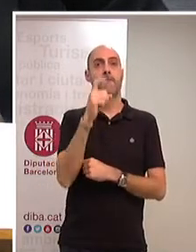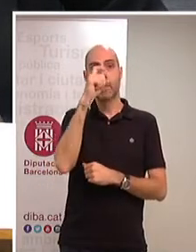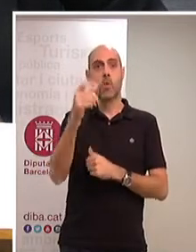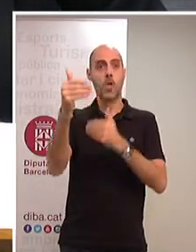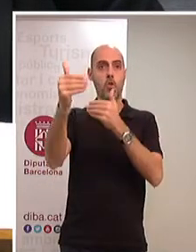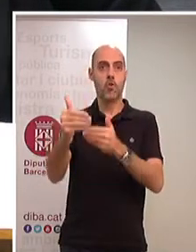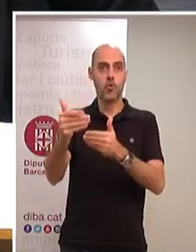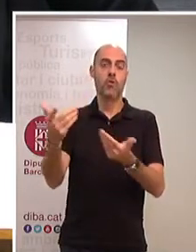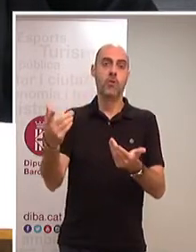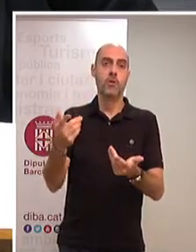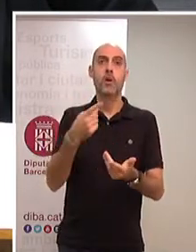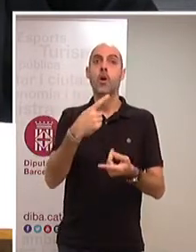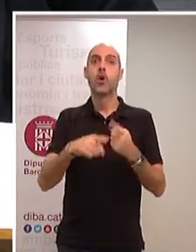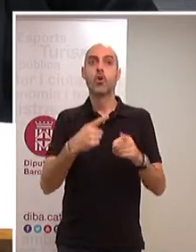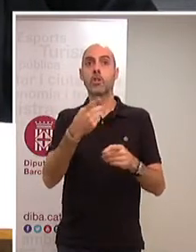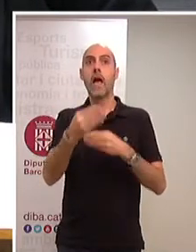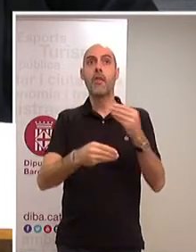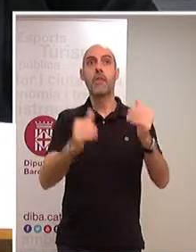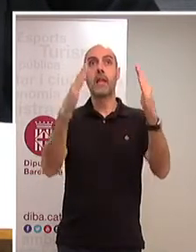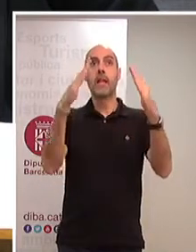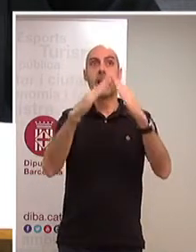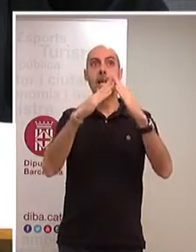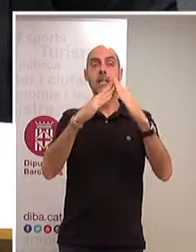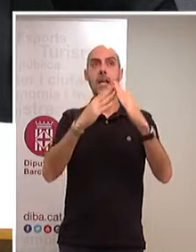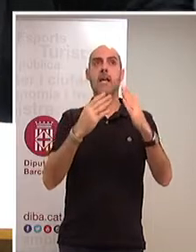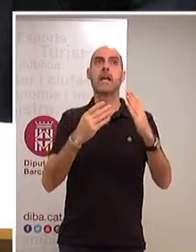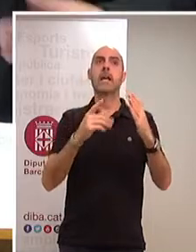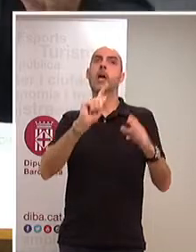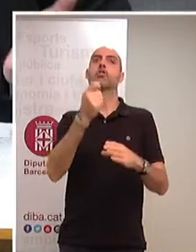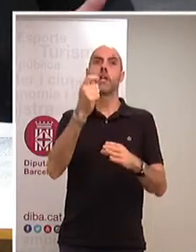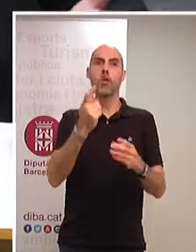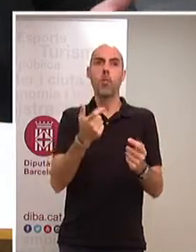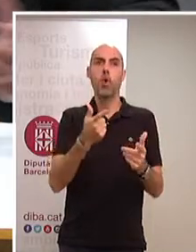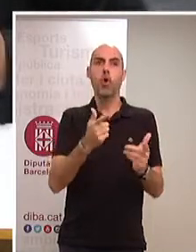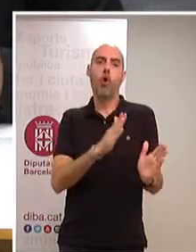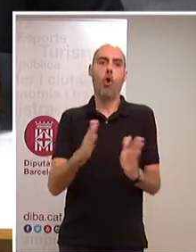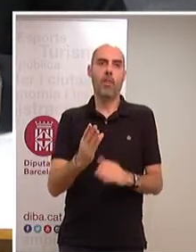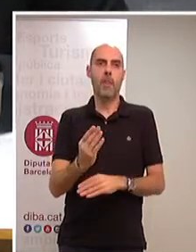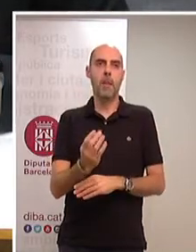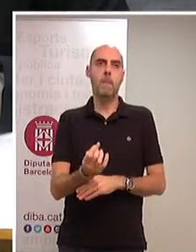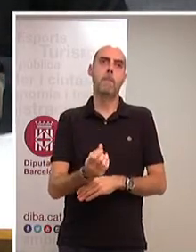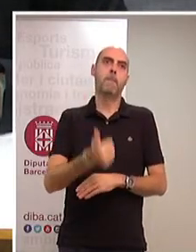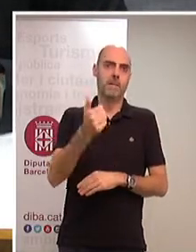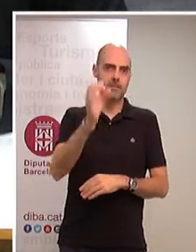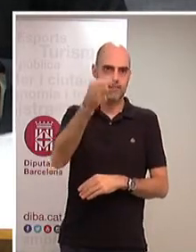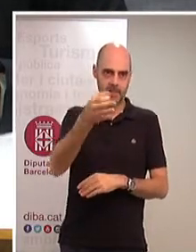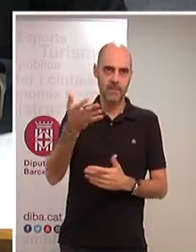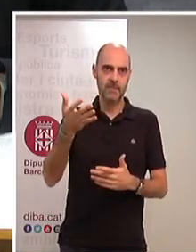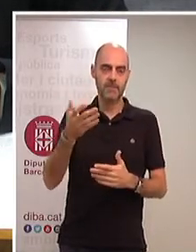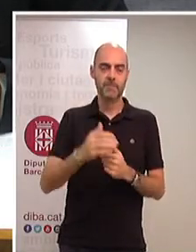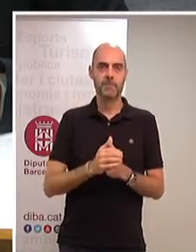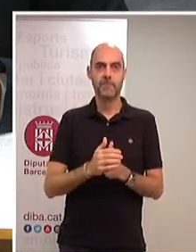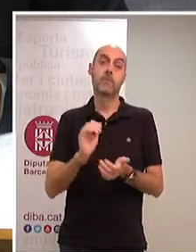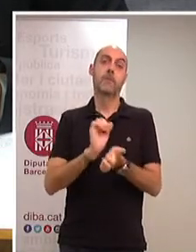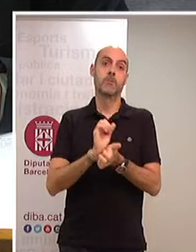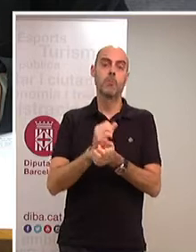Consta que a vostè li hauria agradat deixar la casa una miqueta més endreçada en algunes coses. Creiem que encara hi ha un any de mandat i que encara